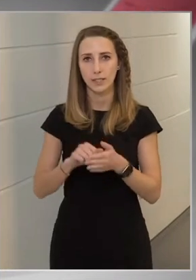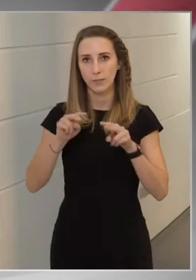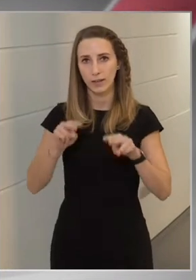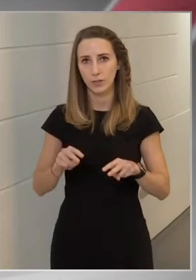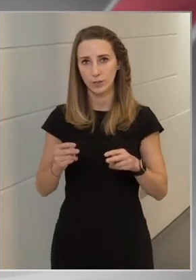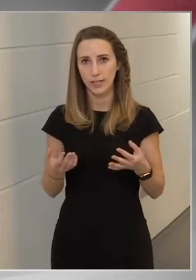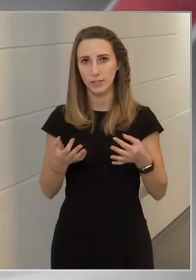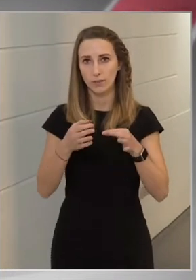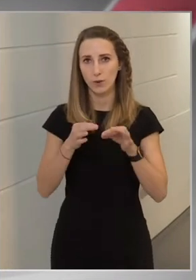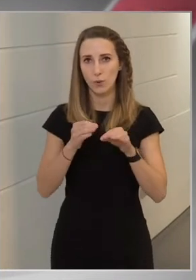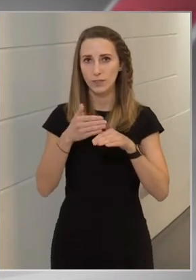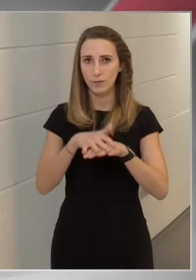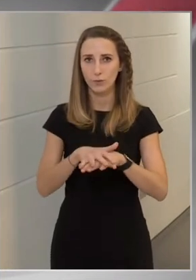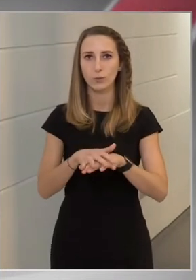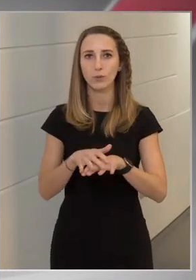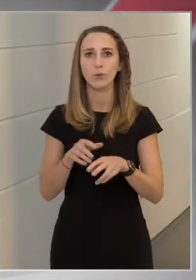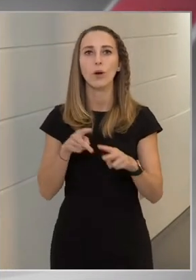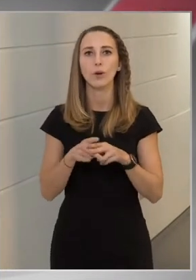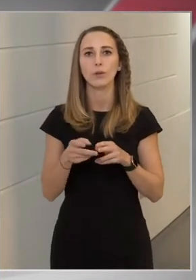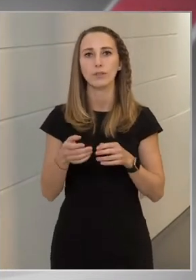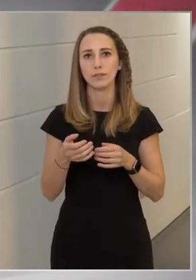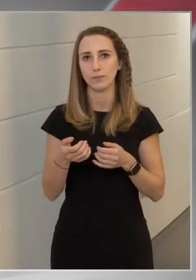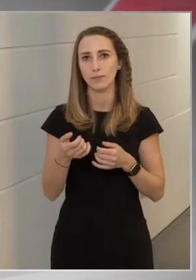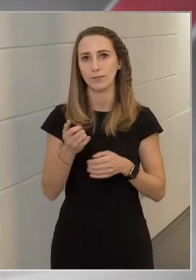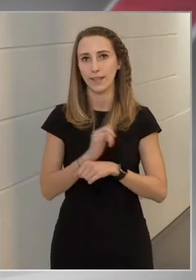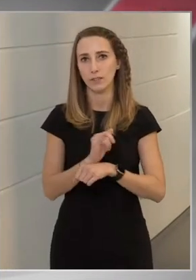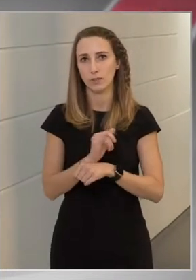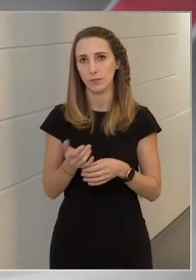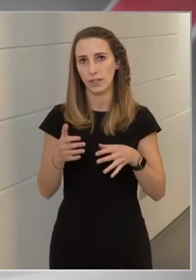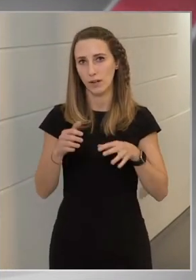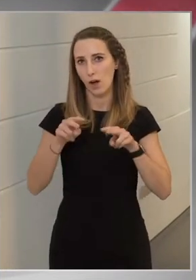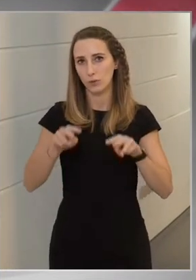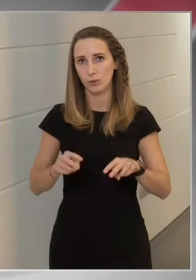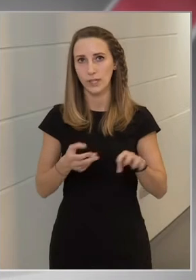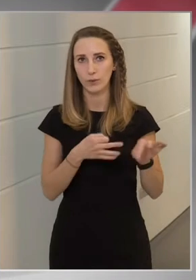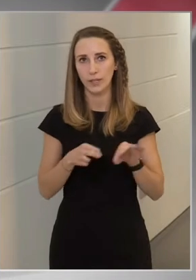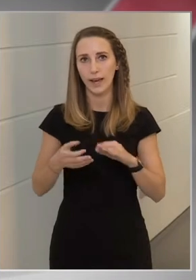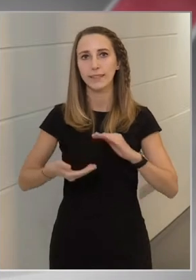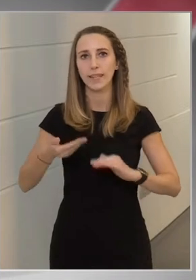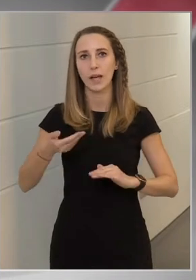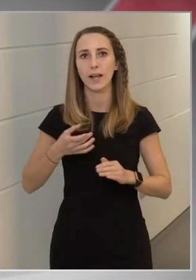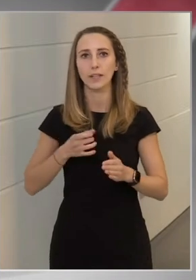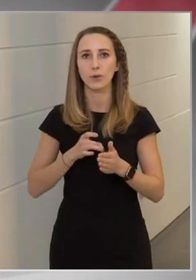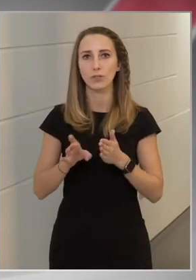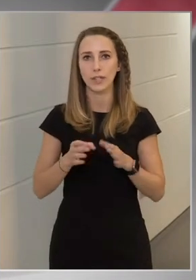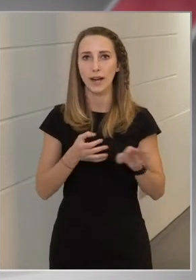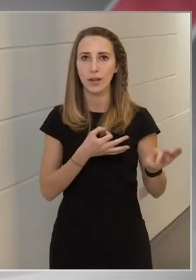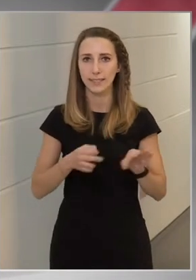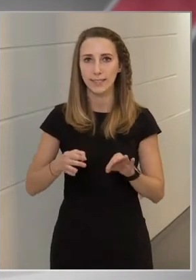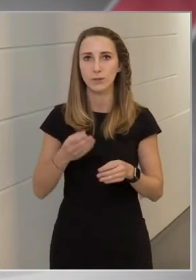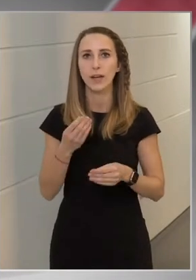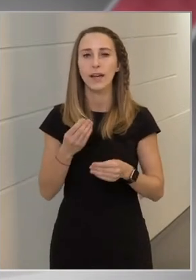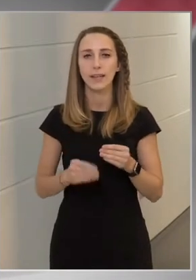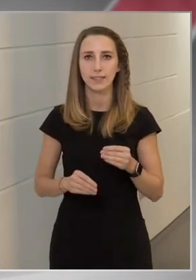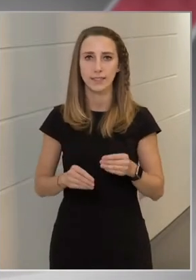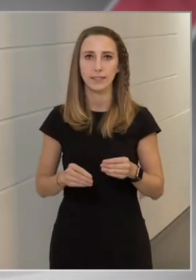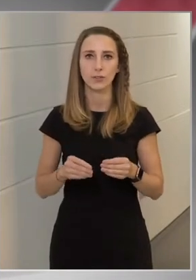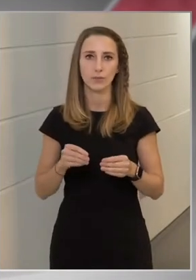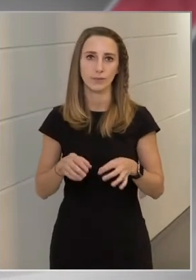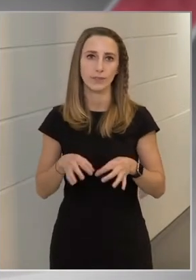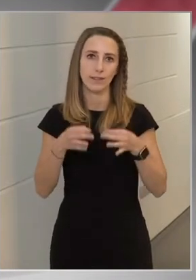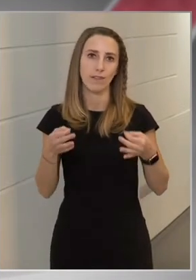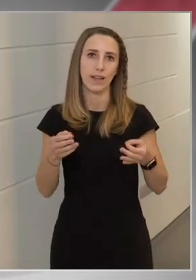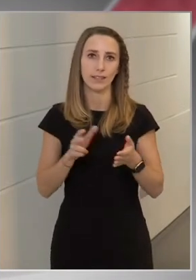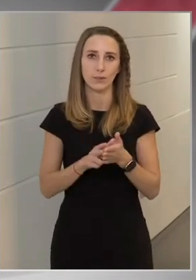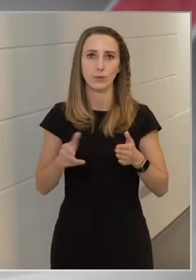összefüggő közigadatási hatósági ügyeket pedig kiemelt gyorsasággal intézzük, ezért is nyilvánítottuk ezt